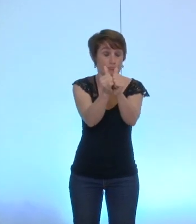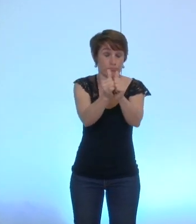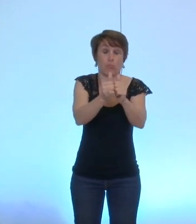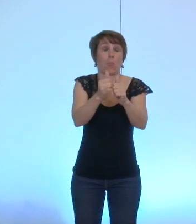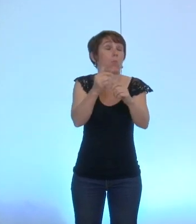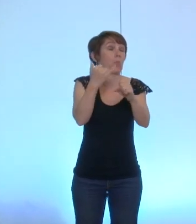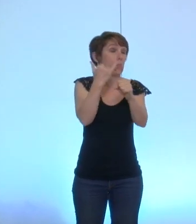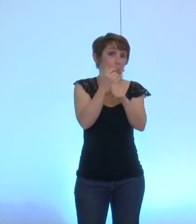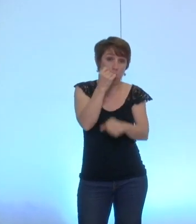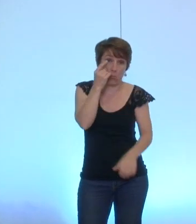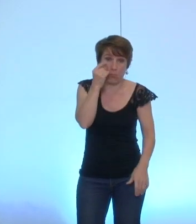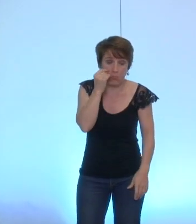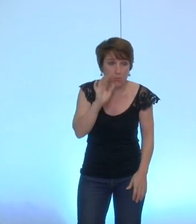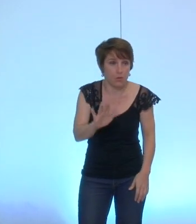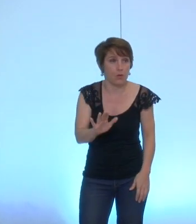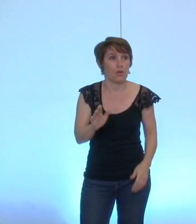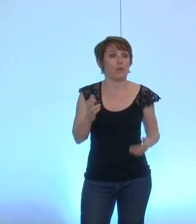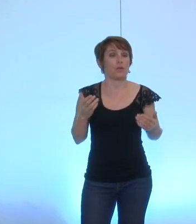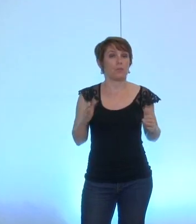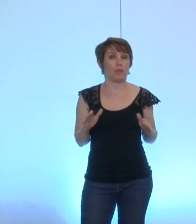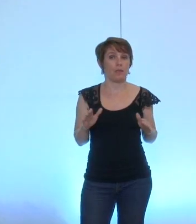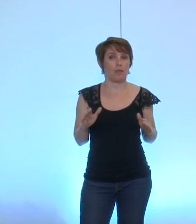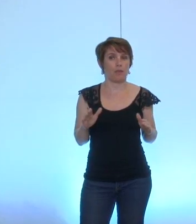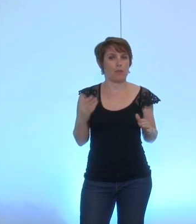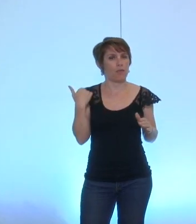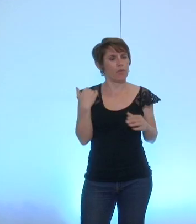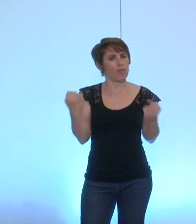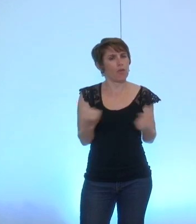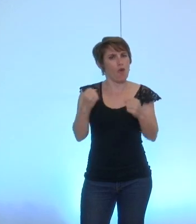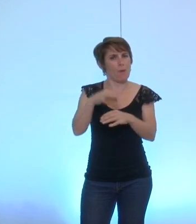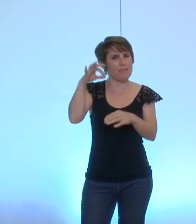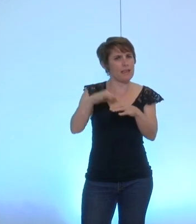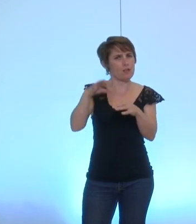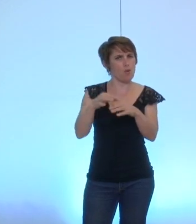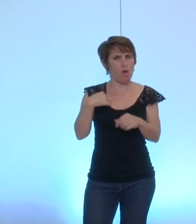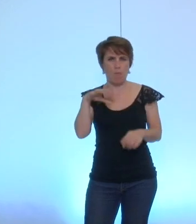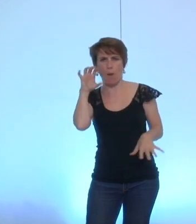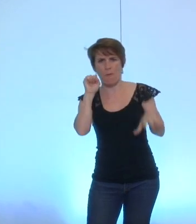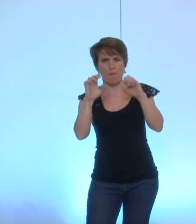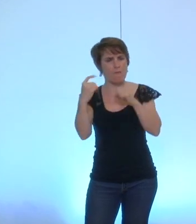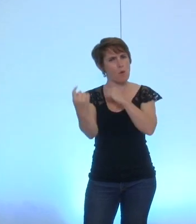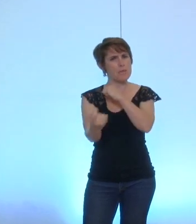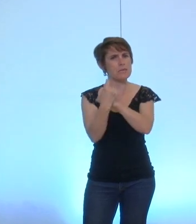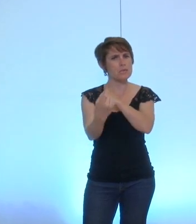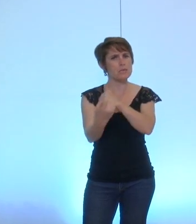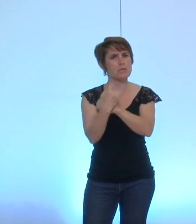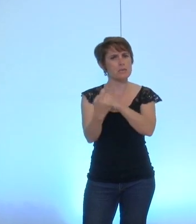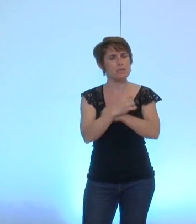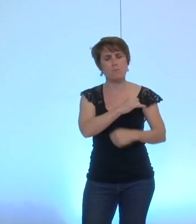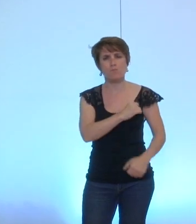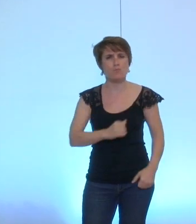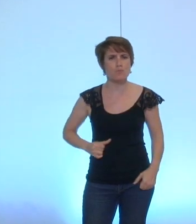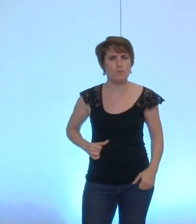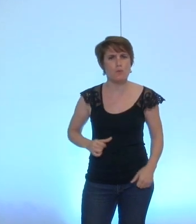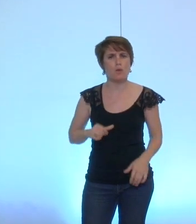lors de la campagne électorale avoir entendu quelques critiques assez raides sur les engagements